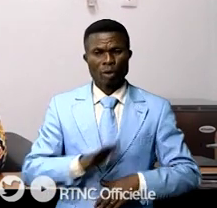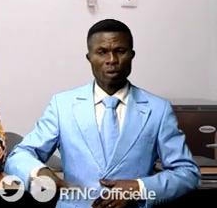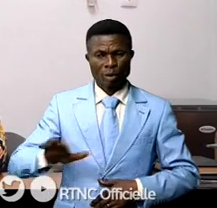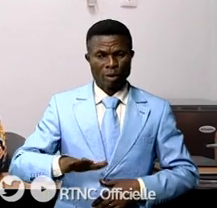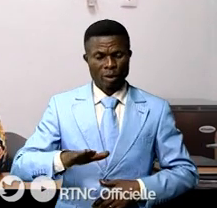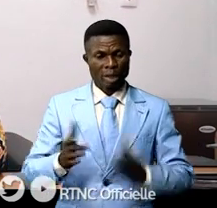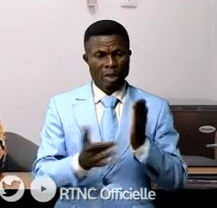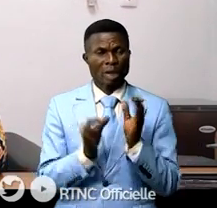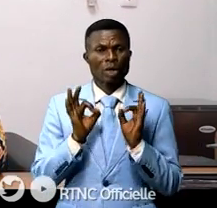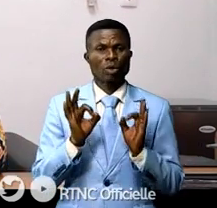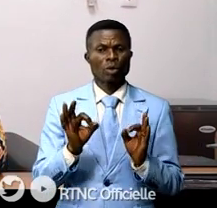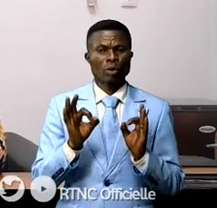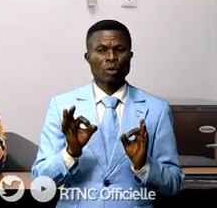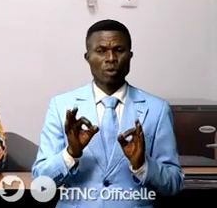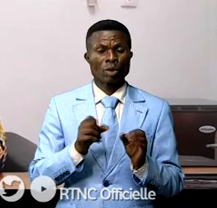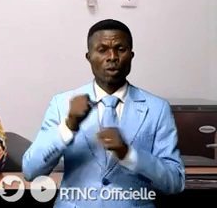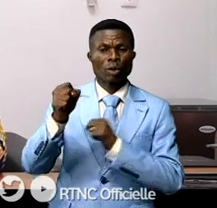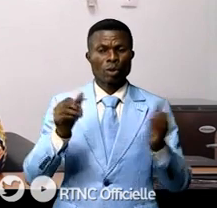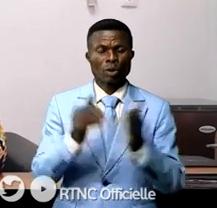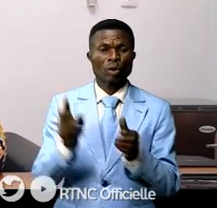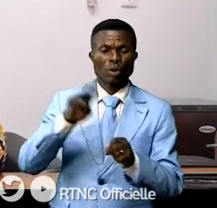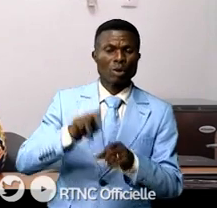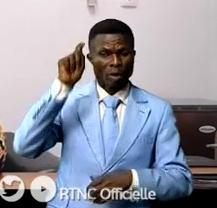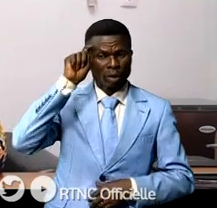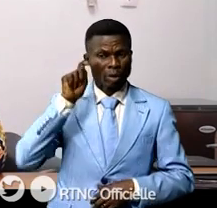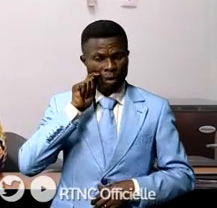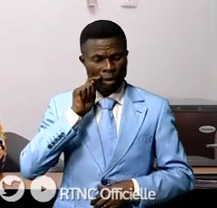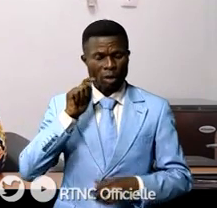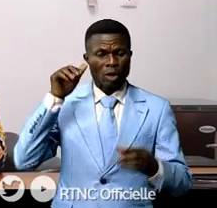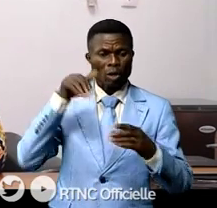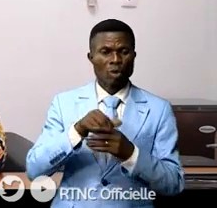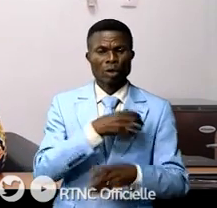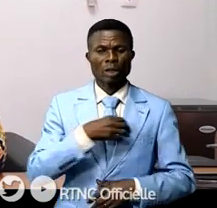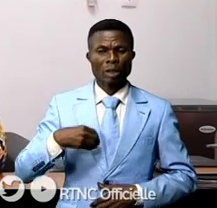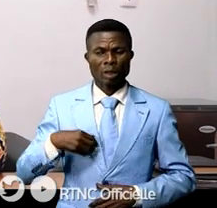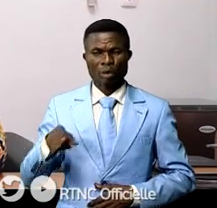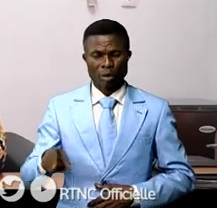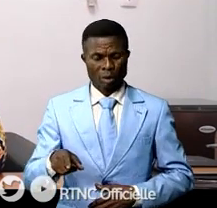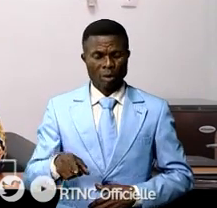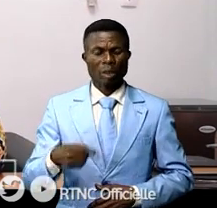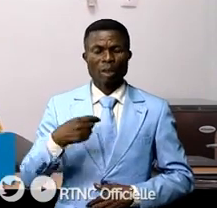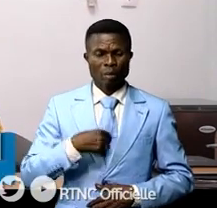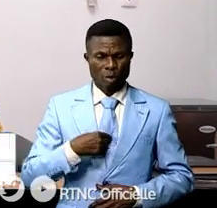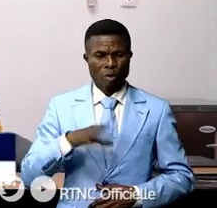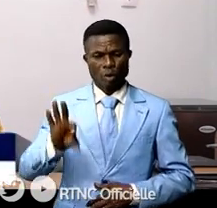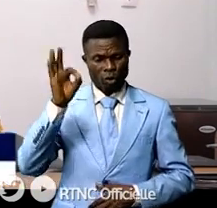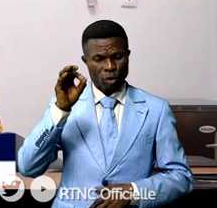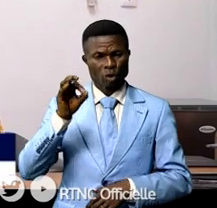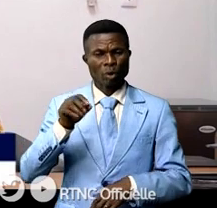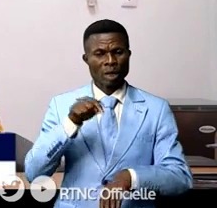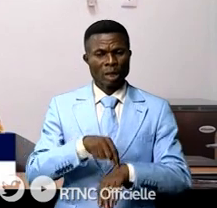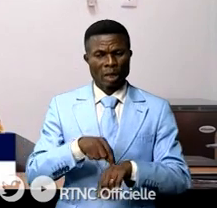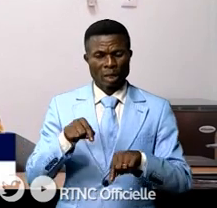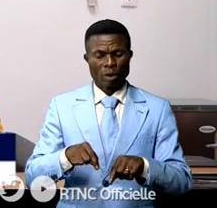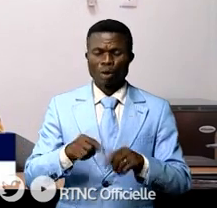d'une nouvelle stratégie de lutte contre les violences sexuelles et celle basée sur le genre. Ainsi, j'ai saisi cette opportunité